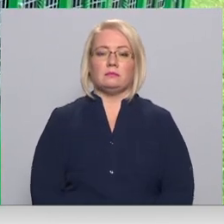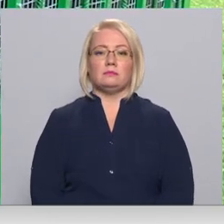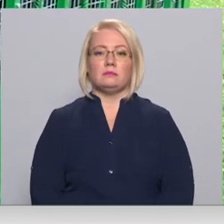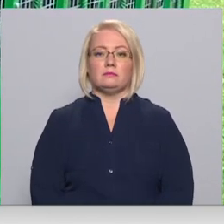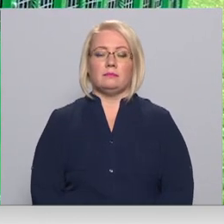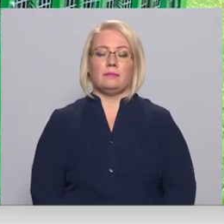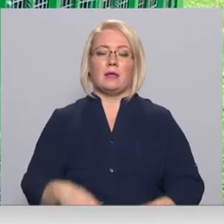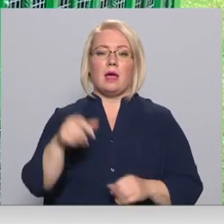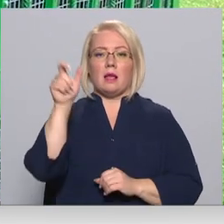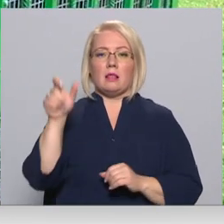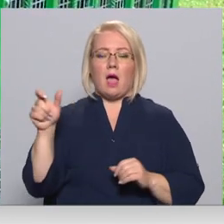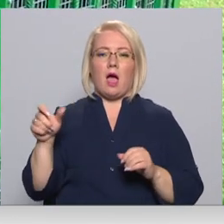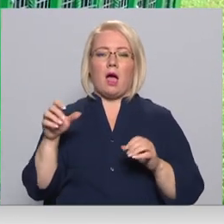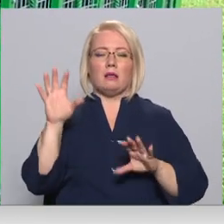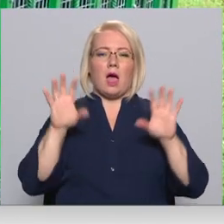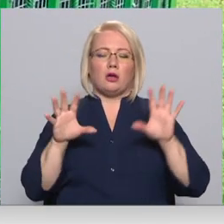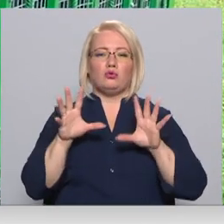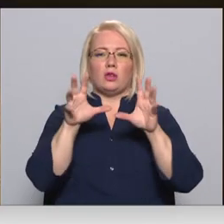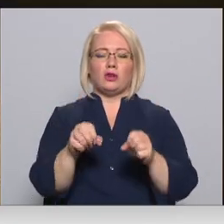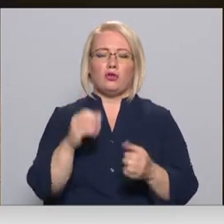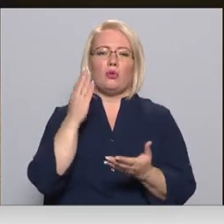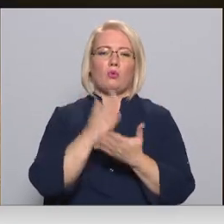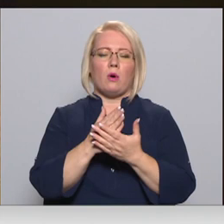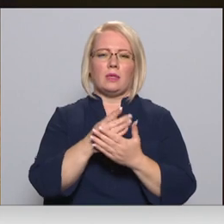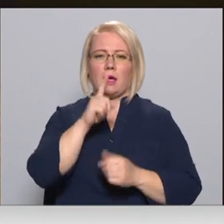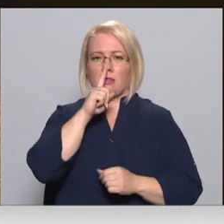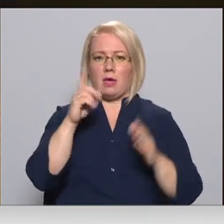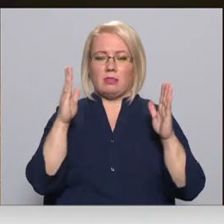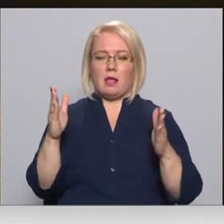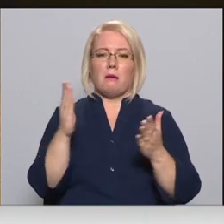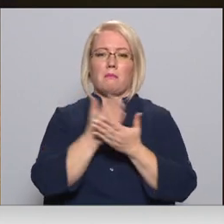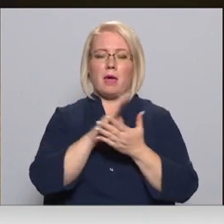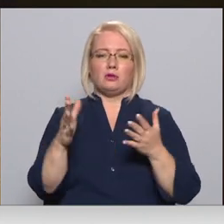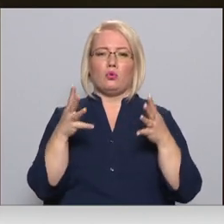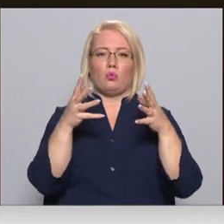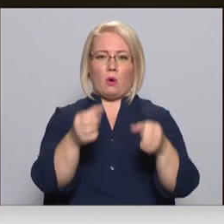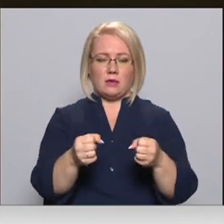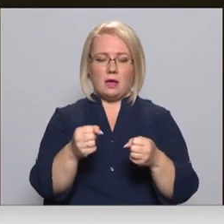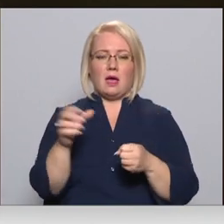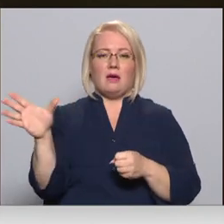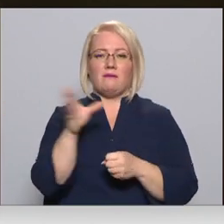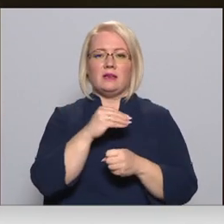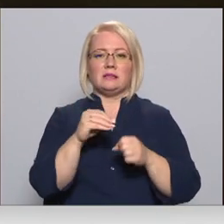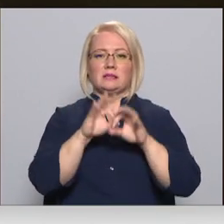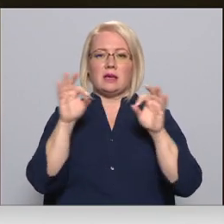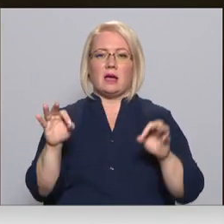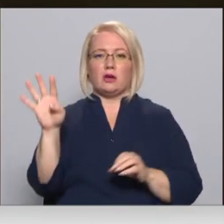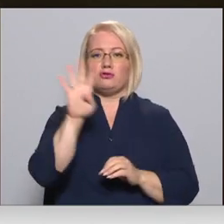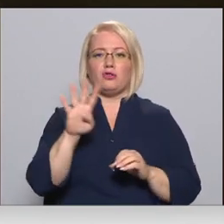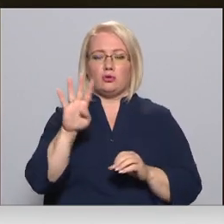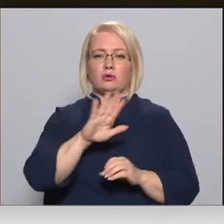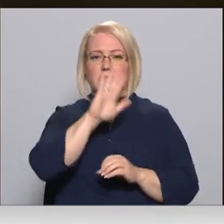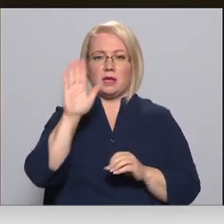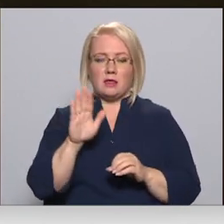Lāču ķeršana ilgusi vismaz nedēļu. Šonakt lāči beidzot tika notvērti. Viss sākās četros dienās veidien un dzīvnieki